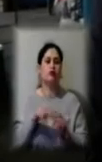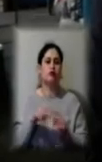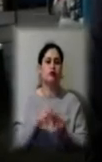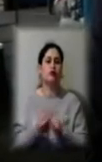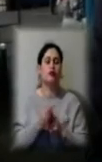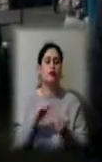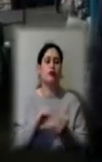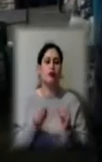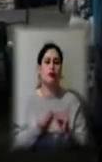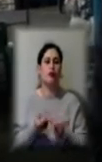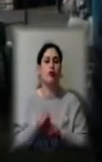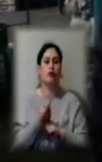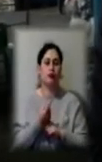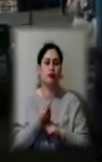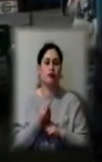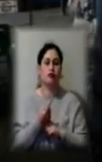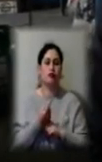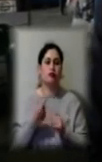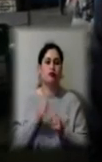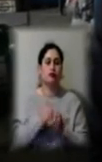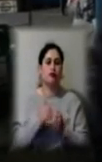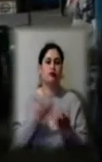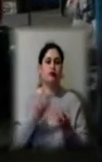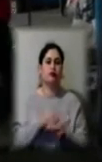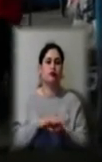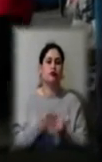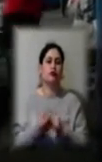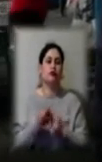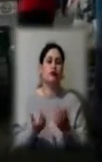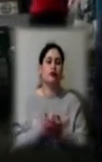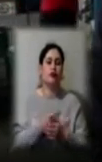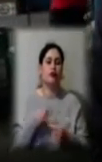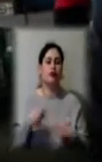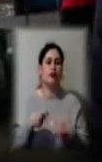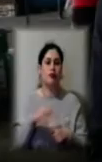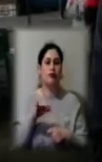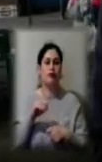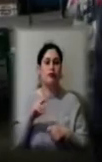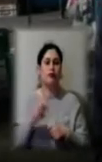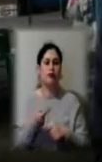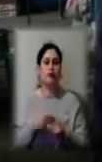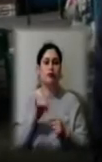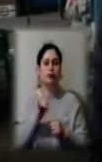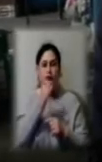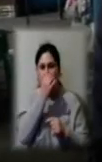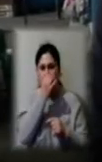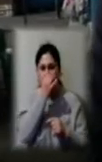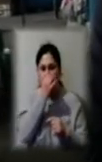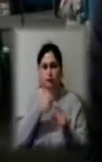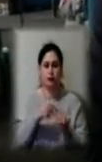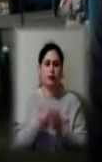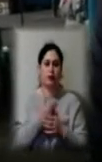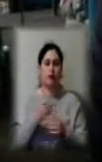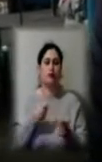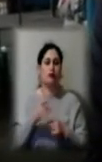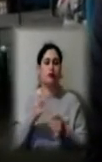кожного дня на ринках з'являються нові продавці. І ці нові продавці не встигають одразу з